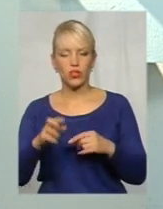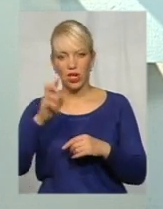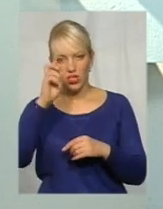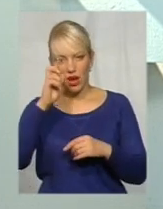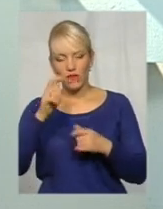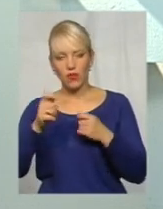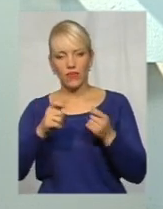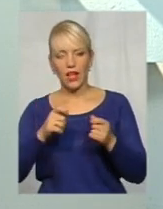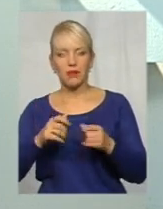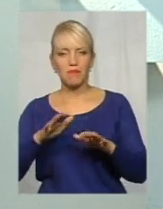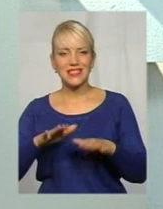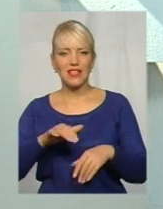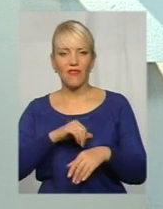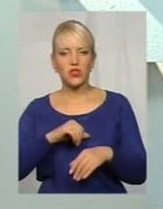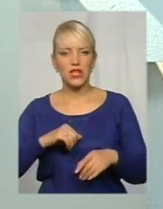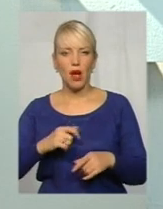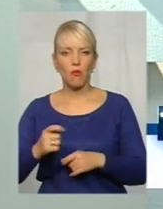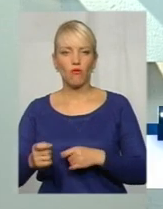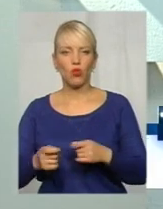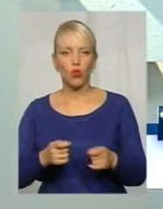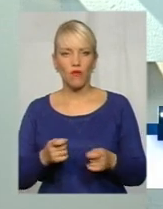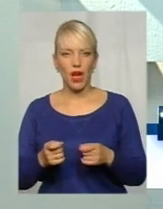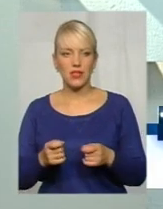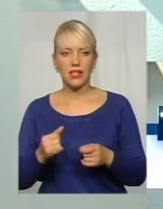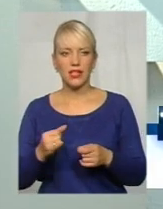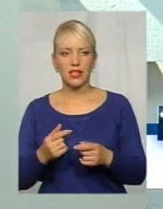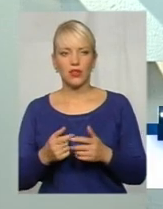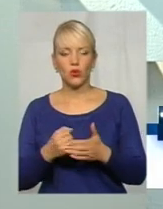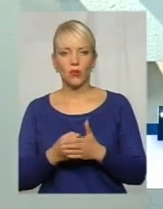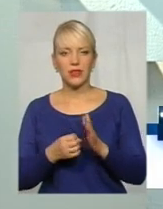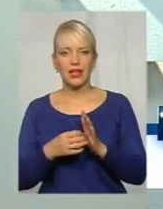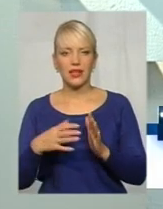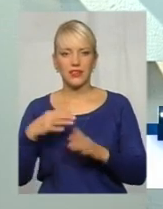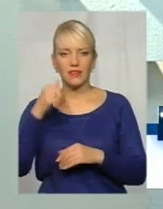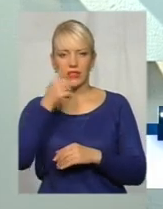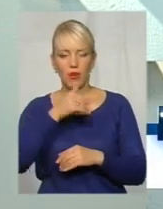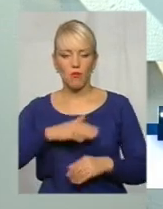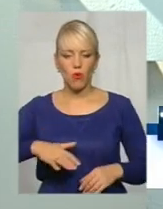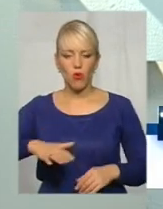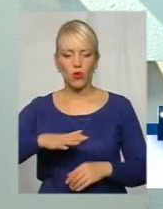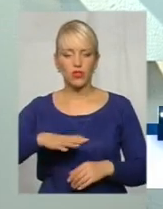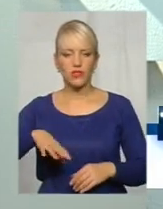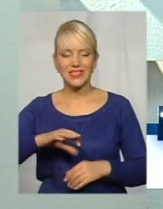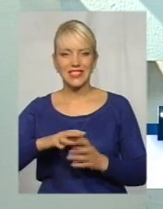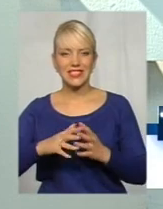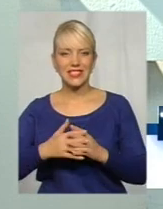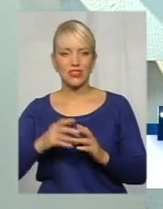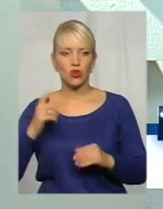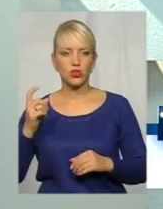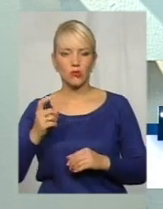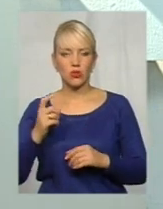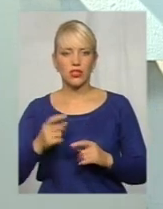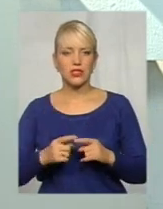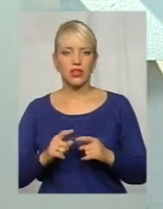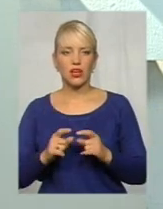органами місцевого самоврядування в розмірі до 15% площі усіх сільськосподарських угідь. Тобто вони були